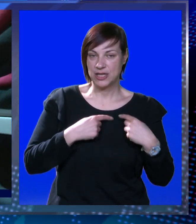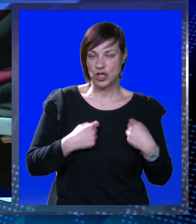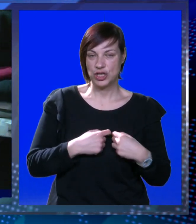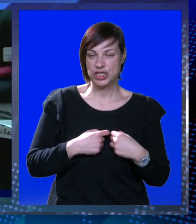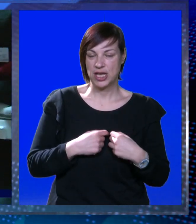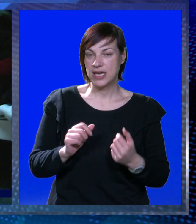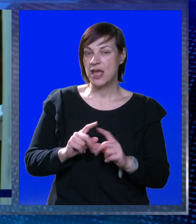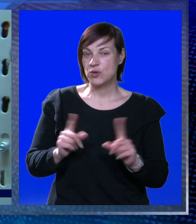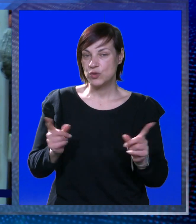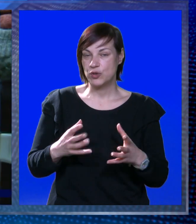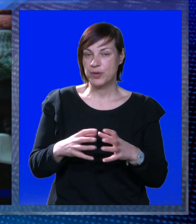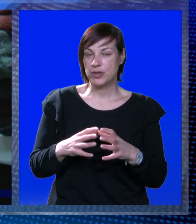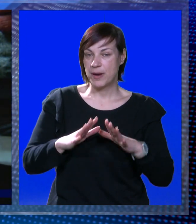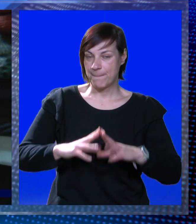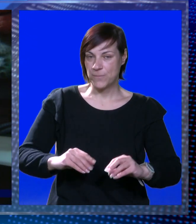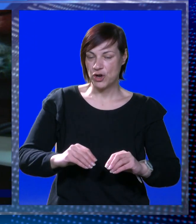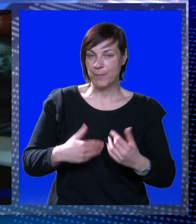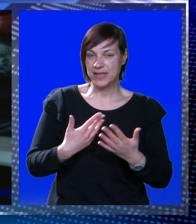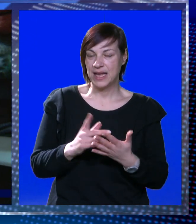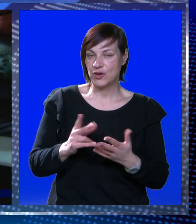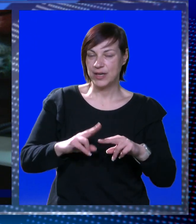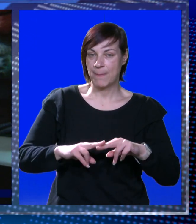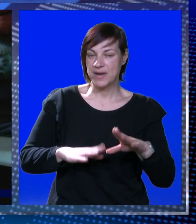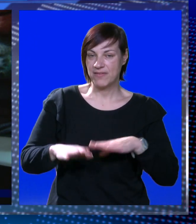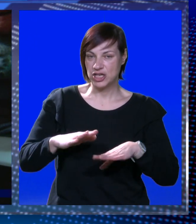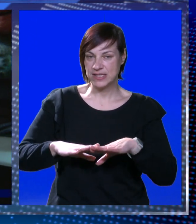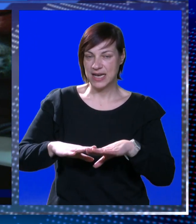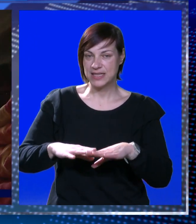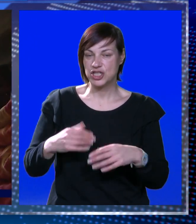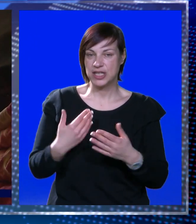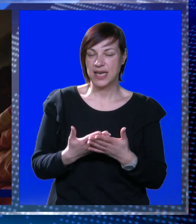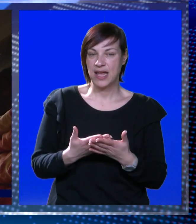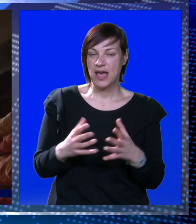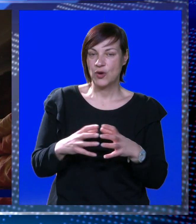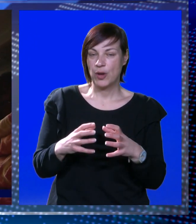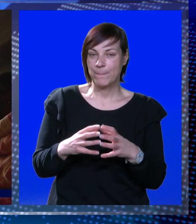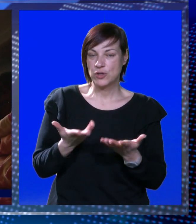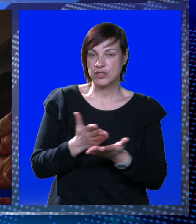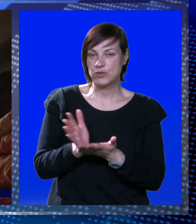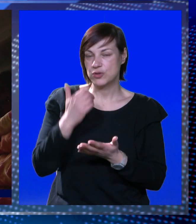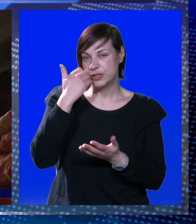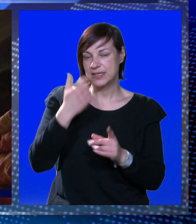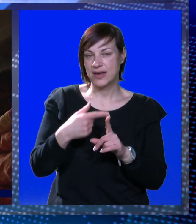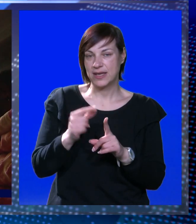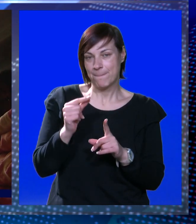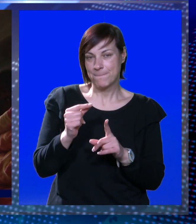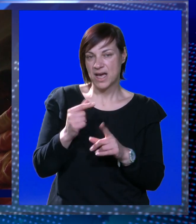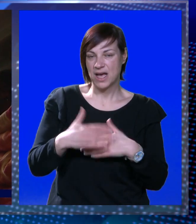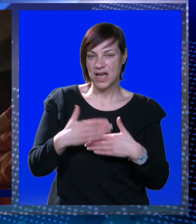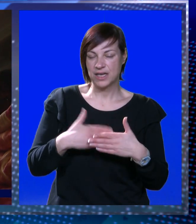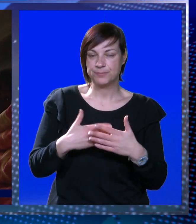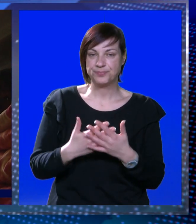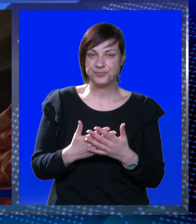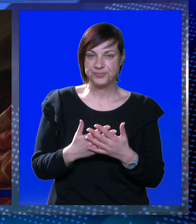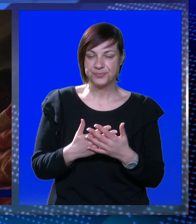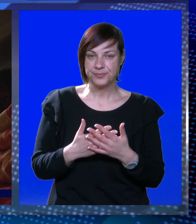donacija. U suprotnom bi roba zapravo propadala, pogotovo ako nije pravilno skladištene, to jeste ako je prostor, kao u slučaju Crvenog križa, prilično